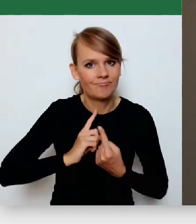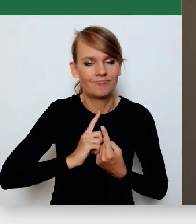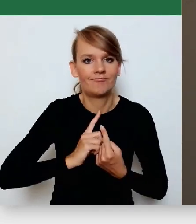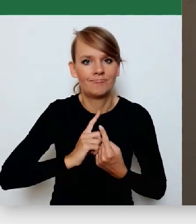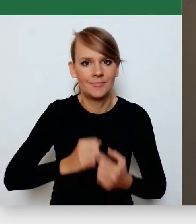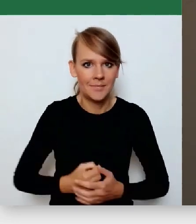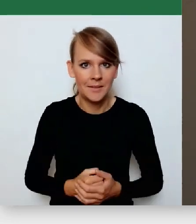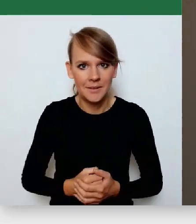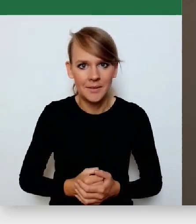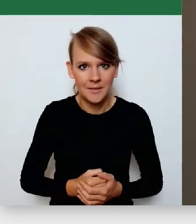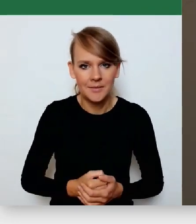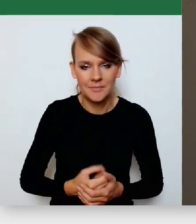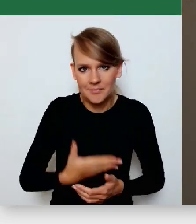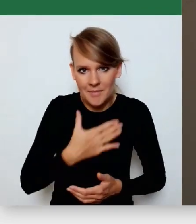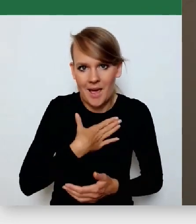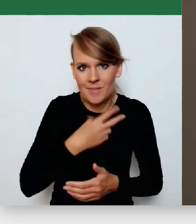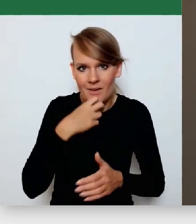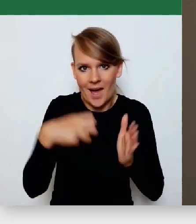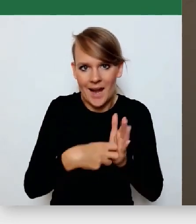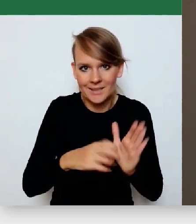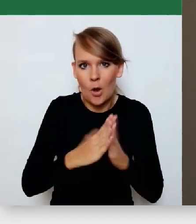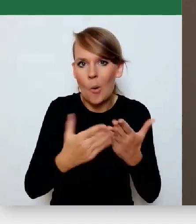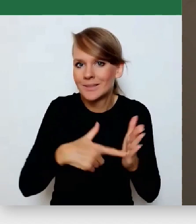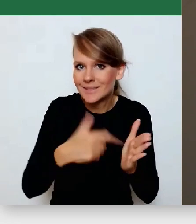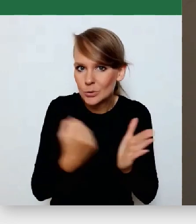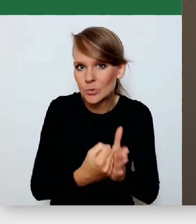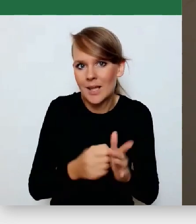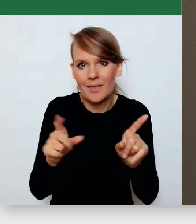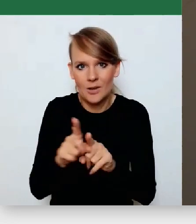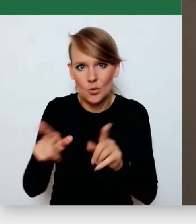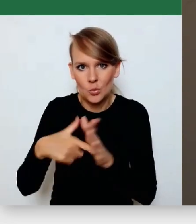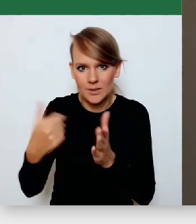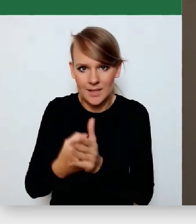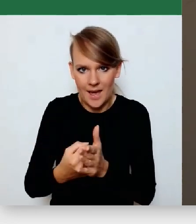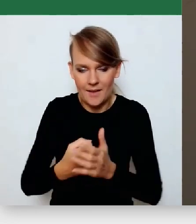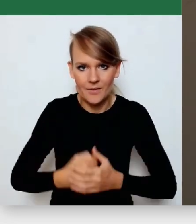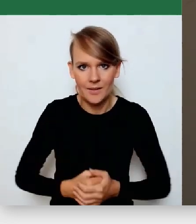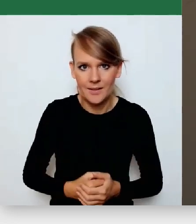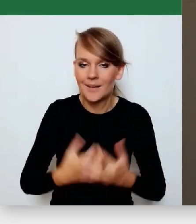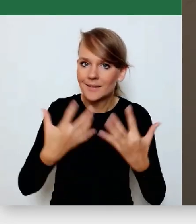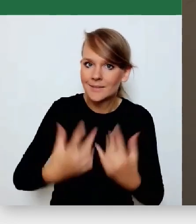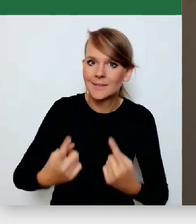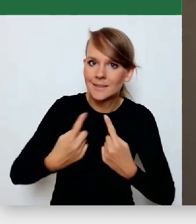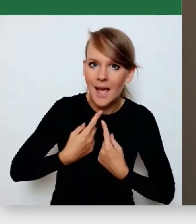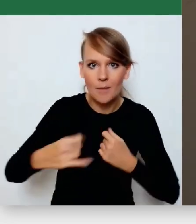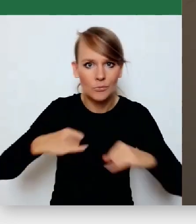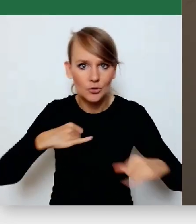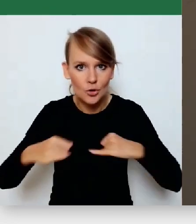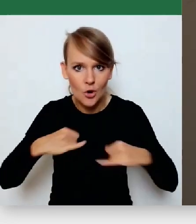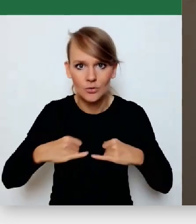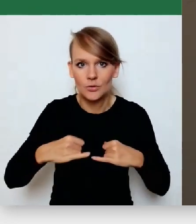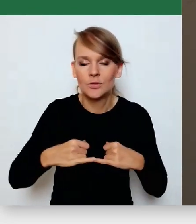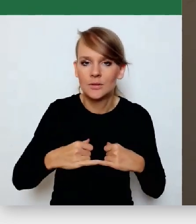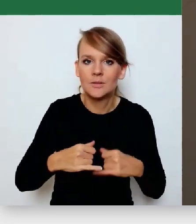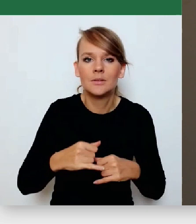zagwarantowaną i w konstytucji, i w ustawach. I żeby samorządzić się i odpowiadać